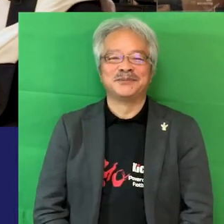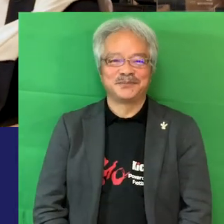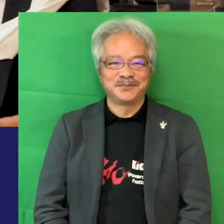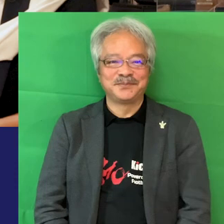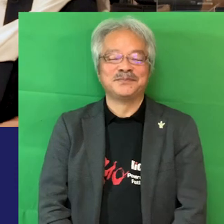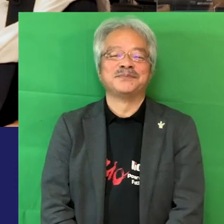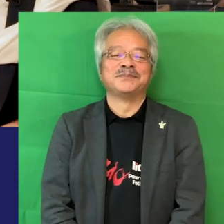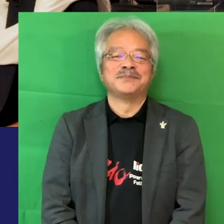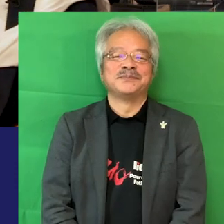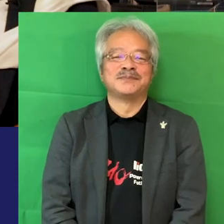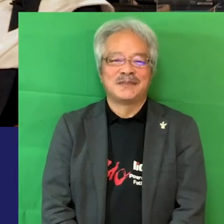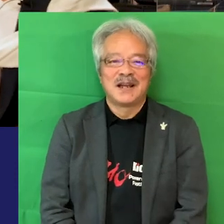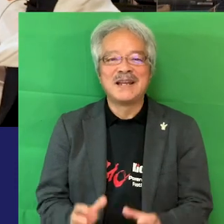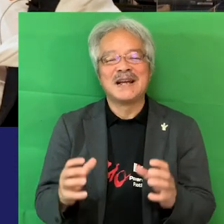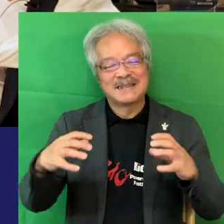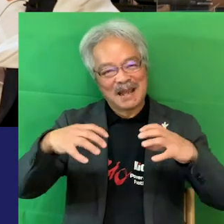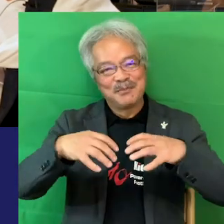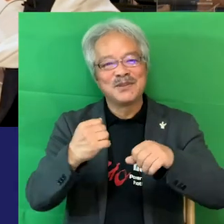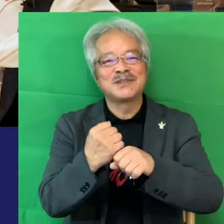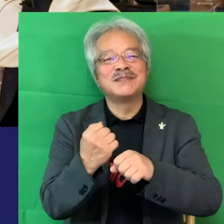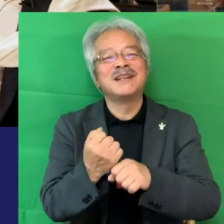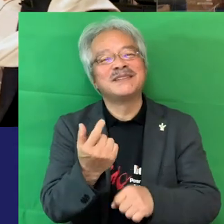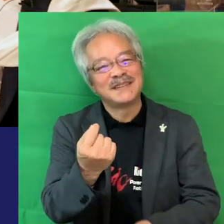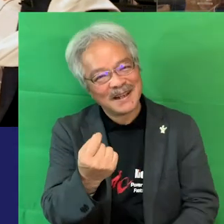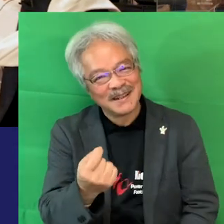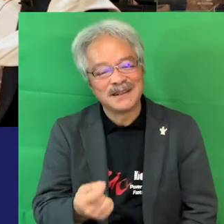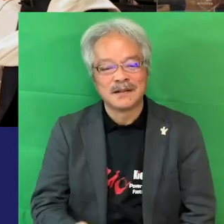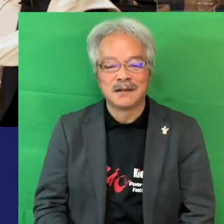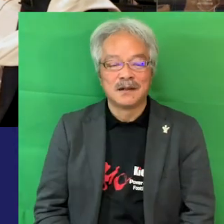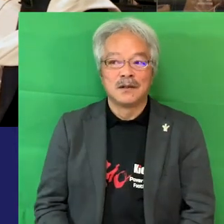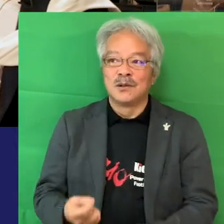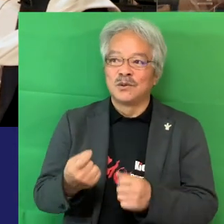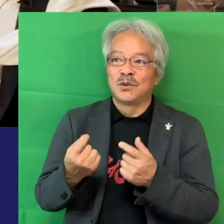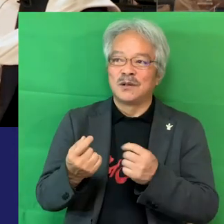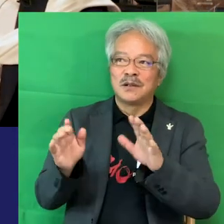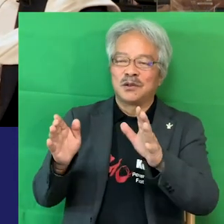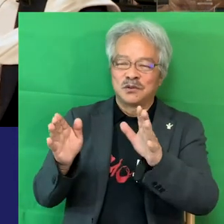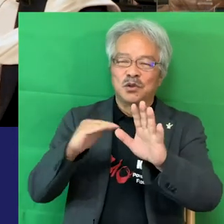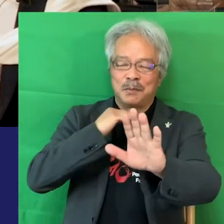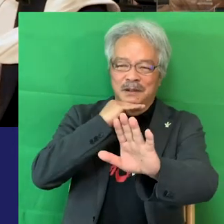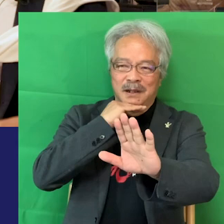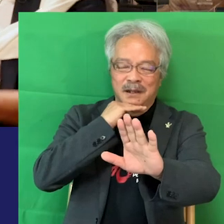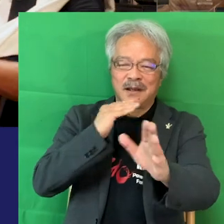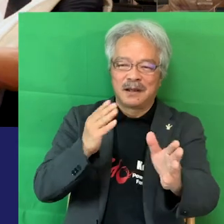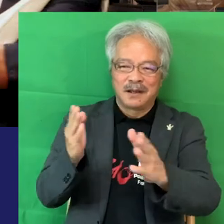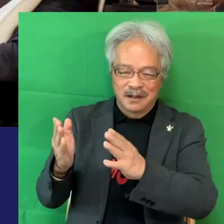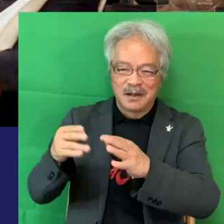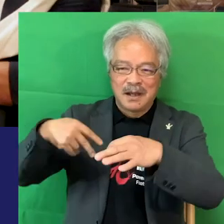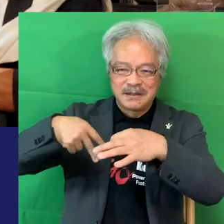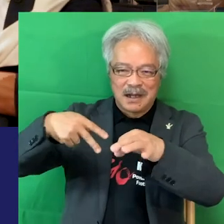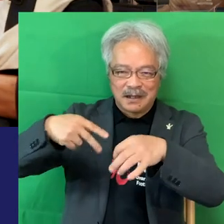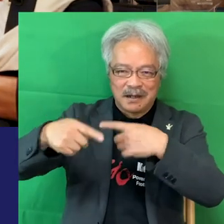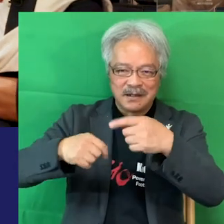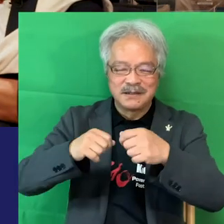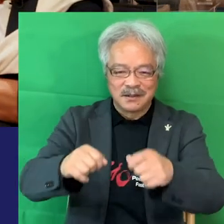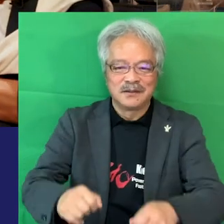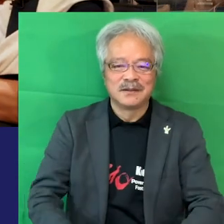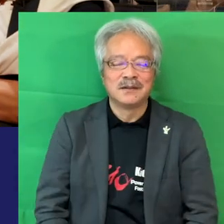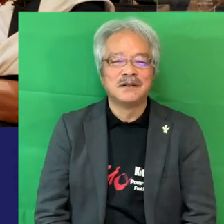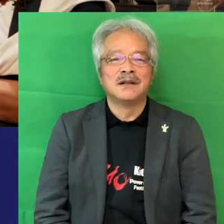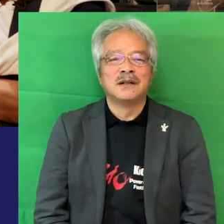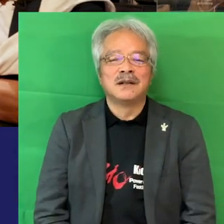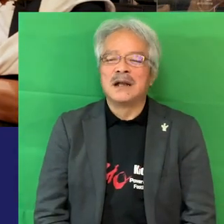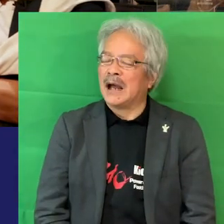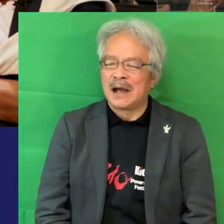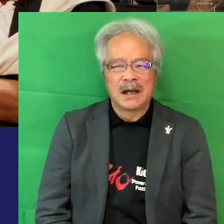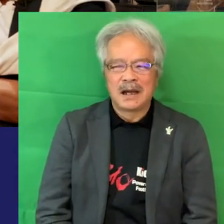野菜も作ってるしねそうなんですよこの話ちょっと待って、ちょっと待って先にこっちやろ?この話しよサッカ